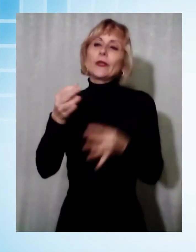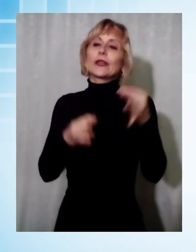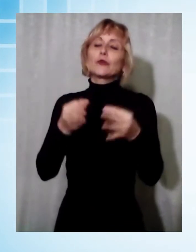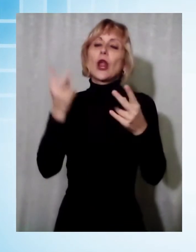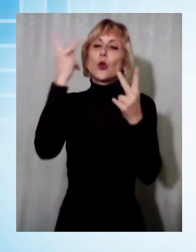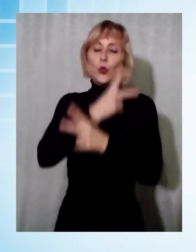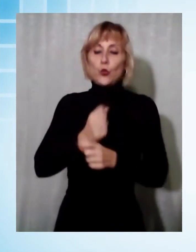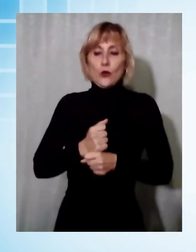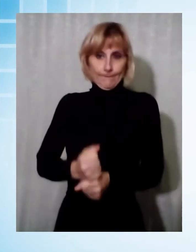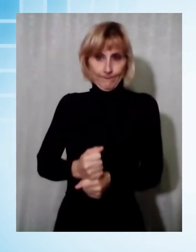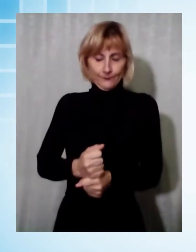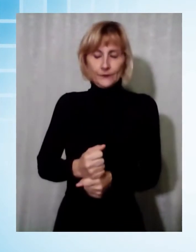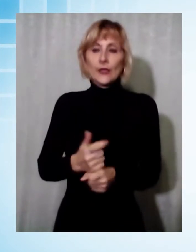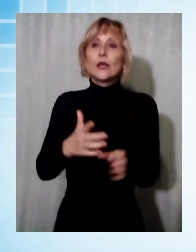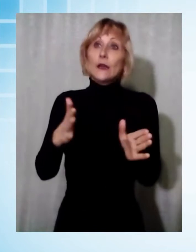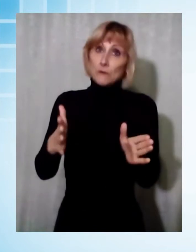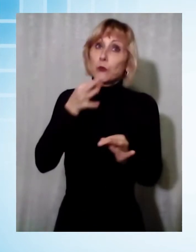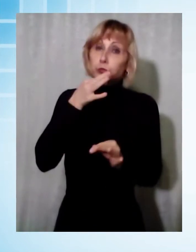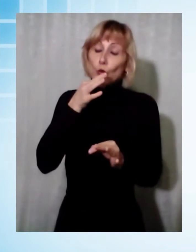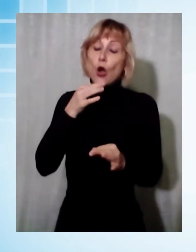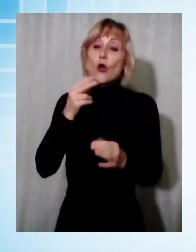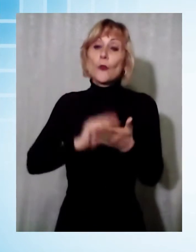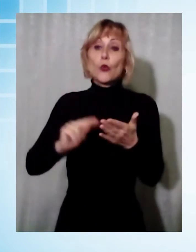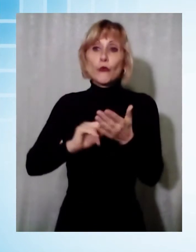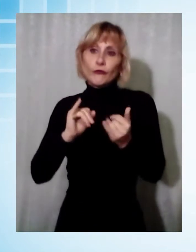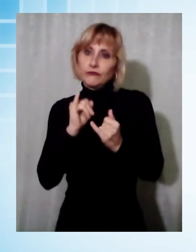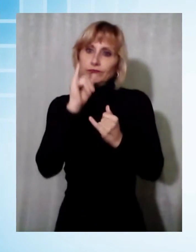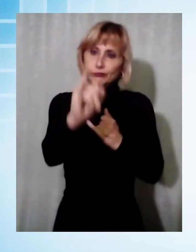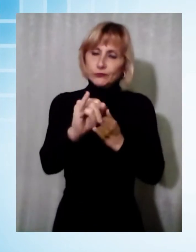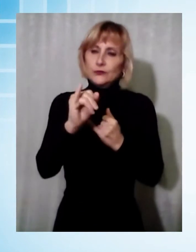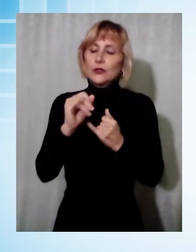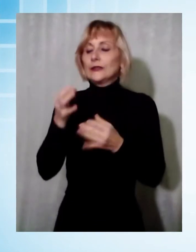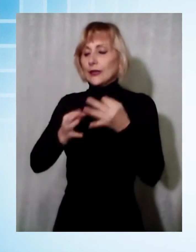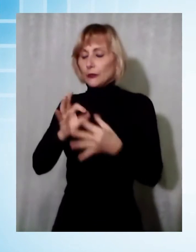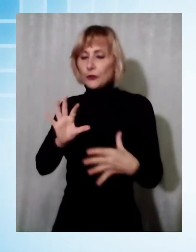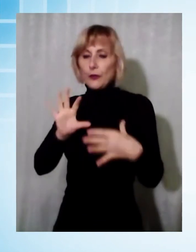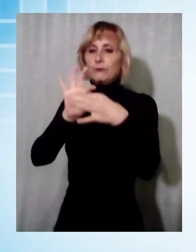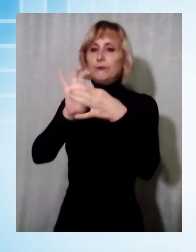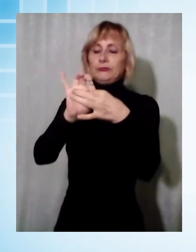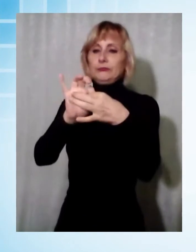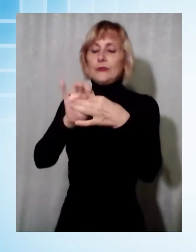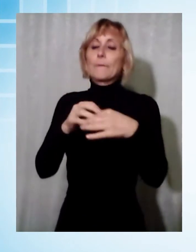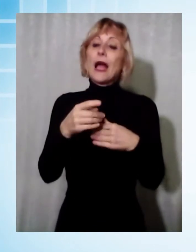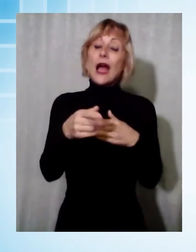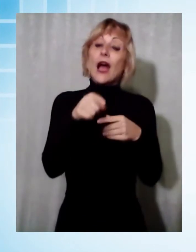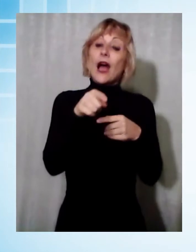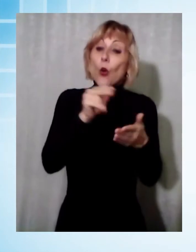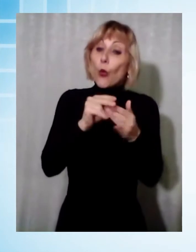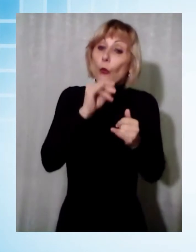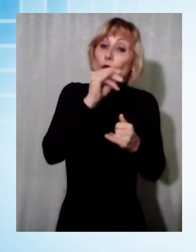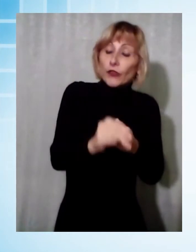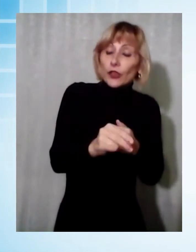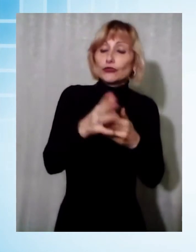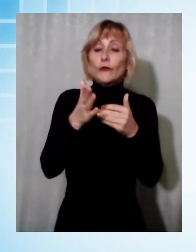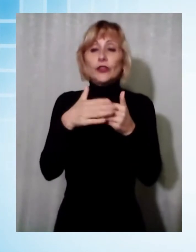utile avere un ufficio prossimo all'utenza che aiuti l'utenza non qualificata a